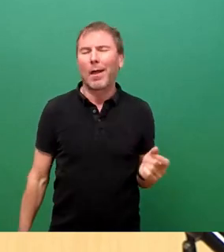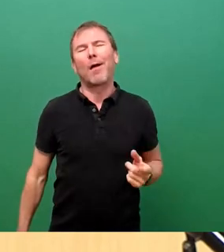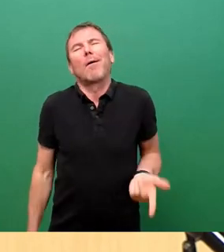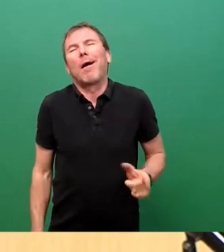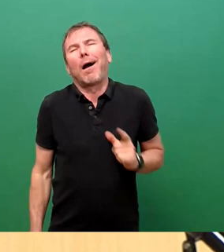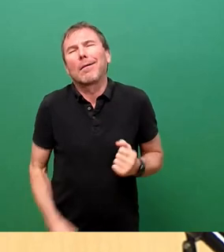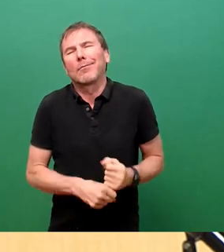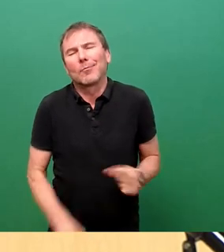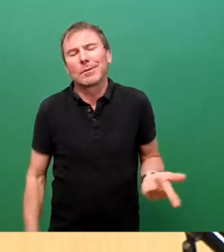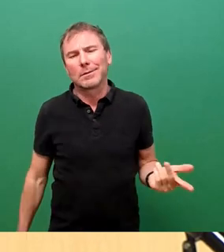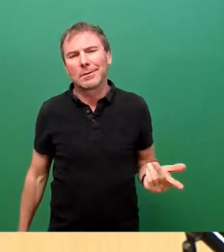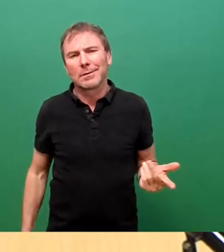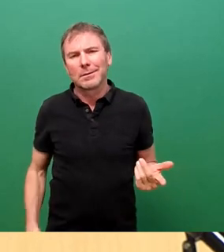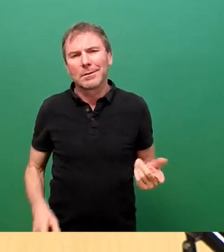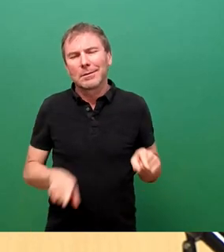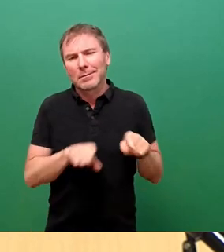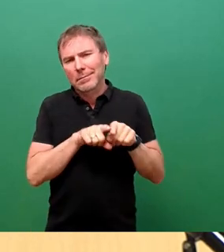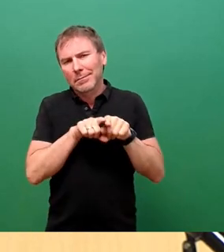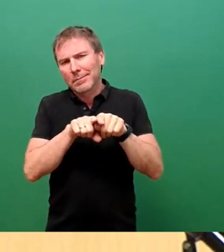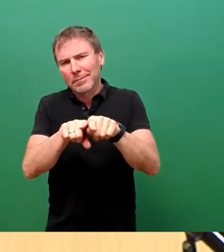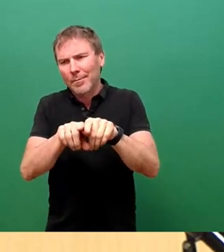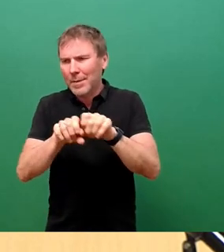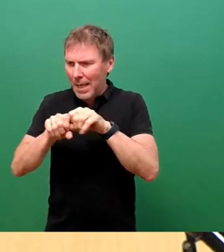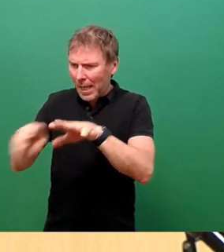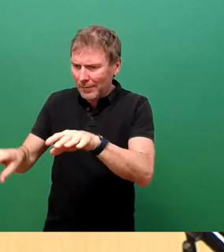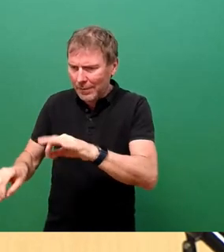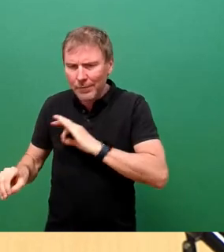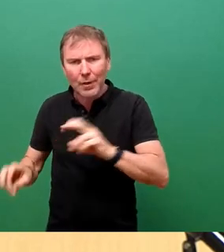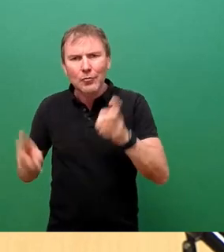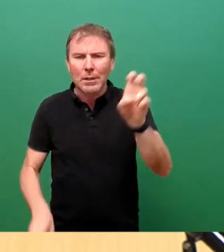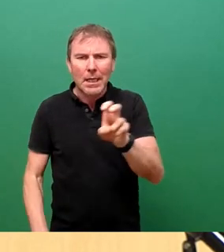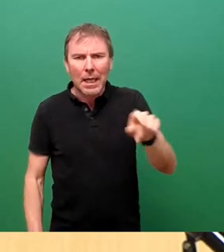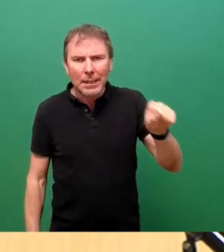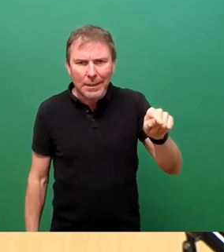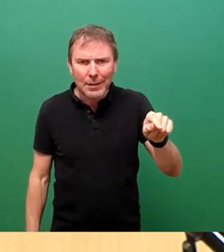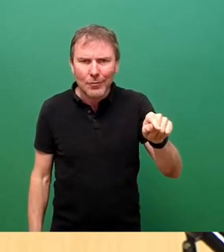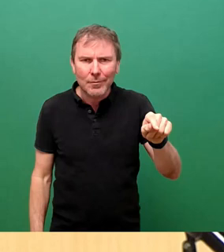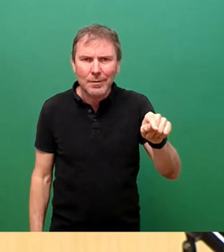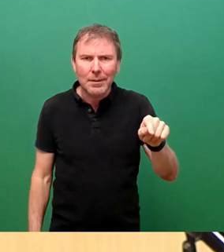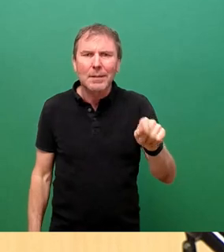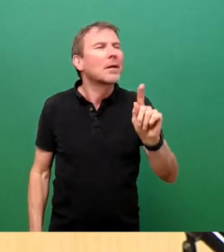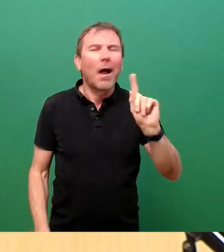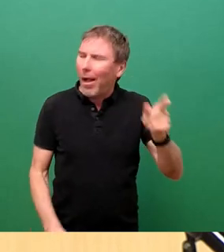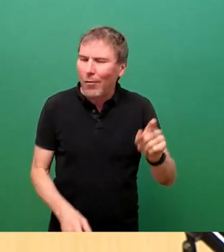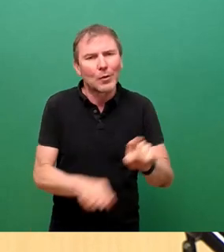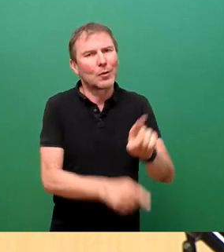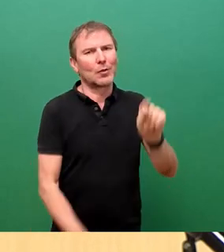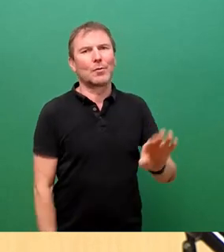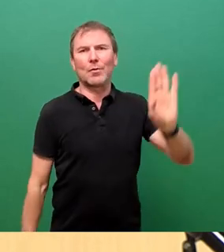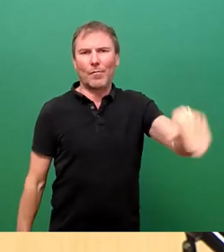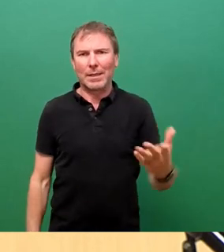Ganze eng zu führen auf die Auswirkungen nur auf unser städtisches Klinikum und Dresden ist aber jedenfalls zu kurz gesprungen. Denn das